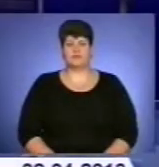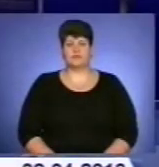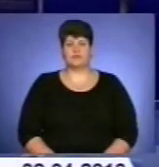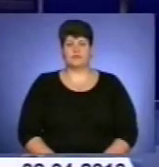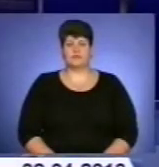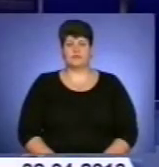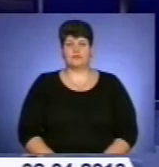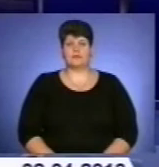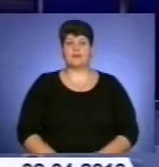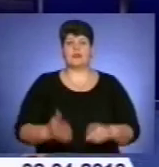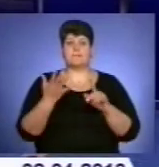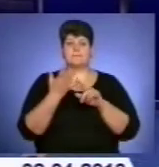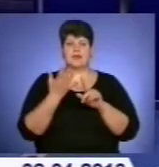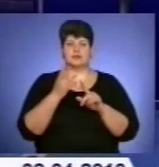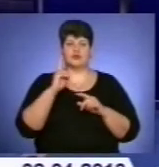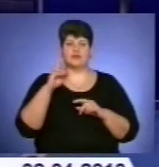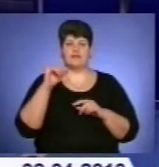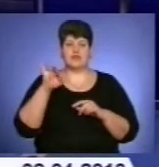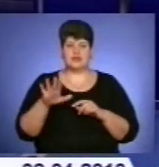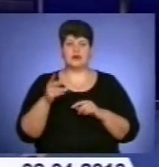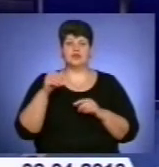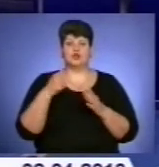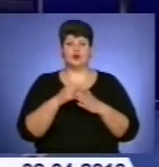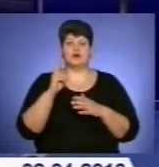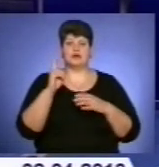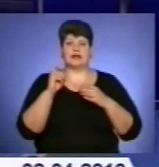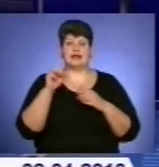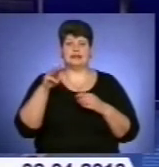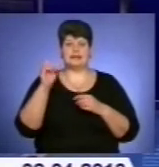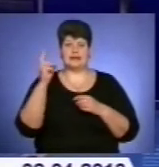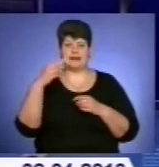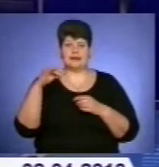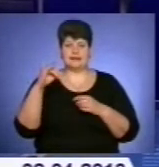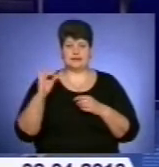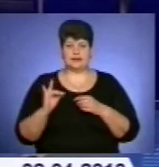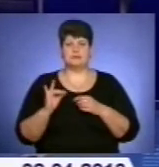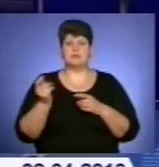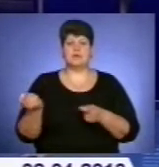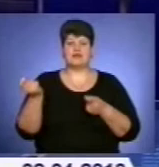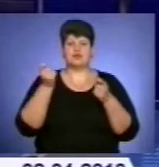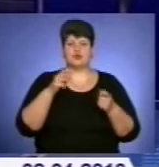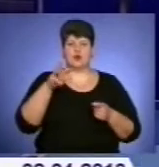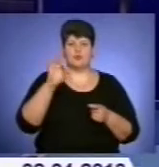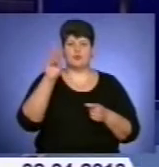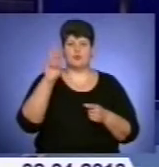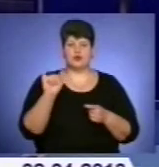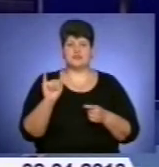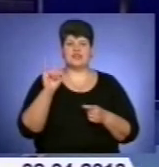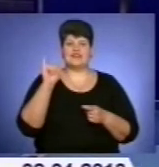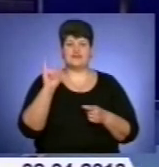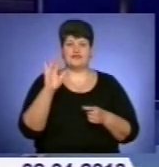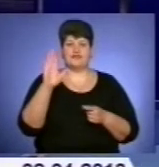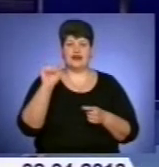5 квітня до Архикатедрального собору непоручного зачаття Пресвятої Богородиці привезуть мощі Івана Боско.